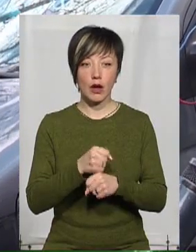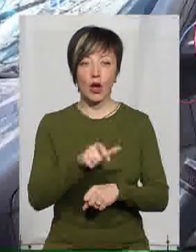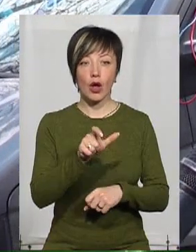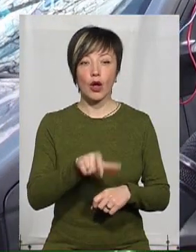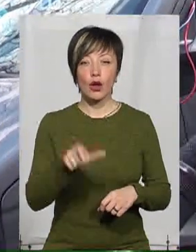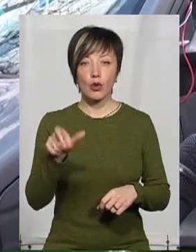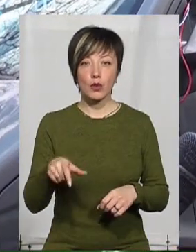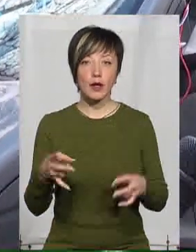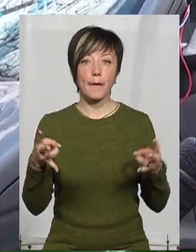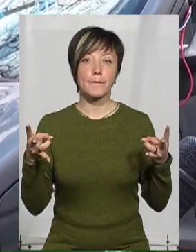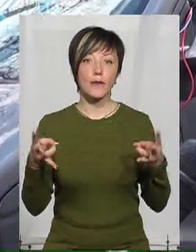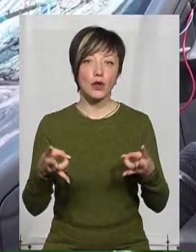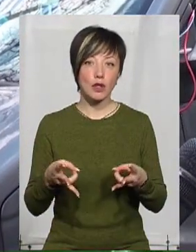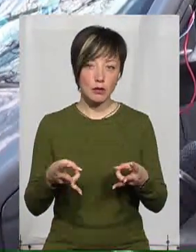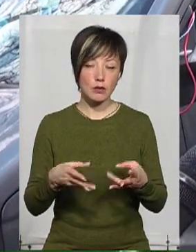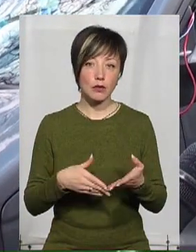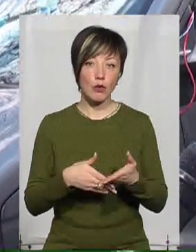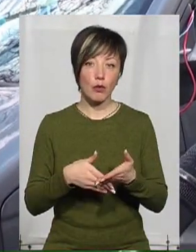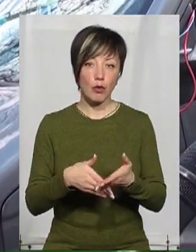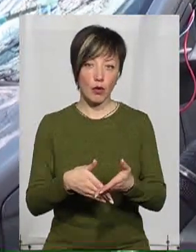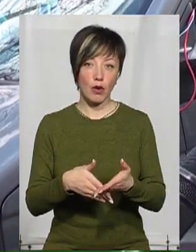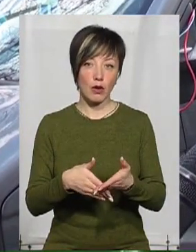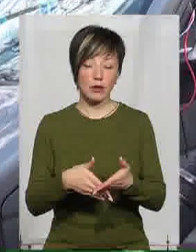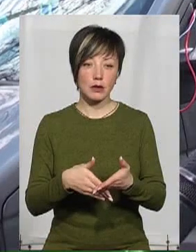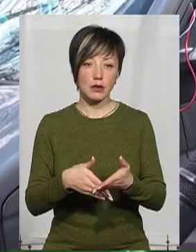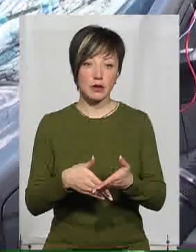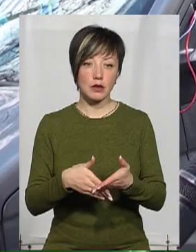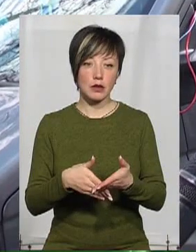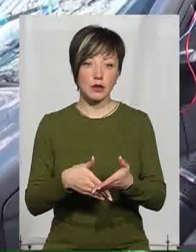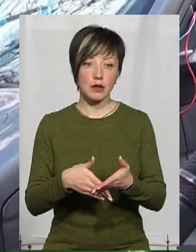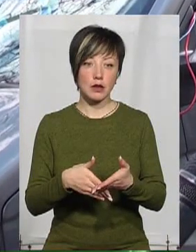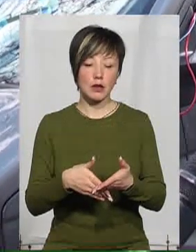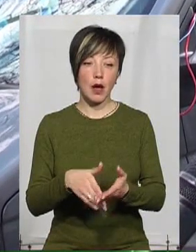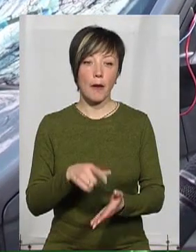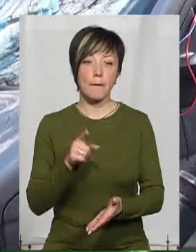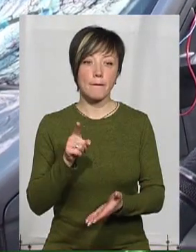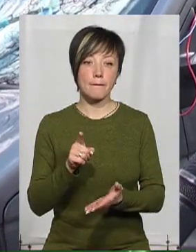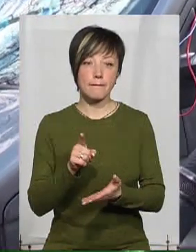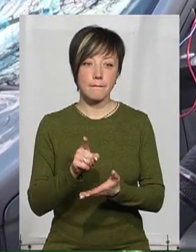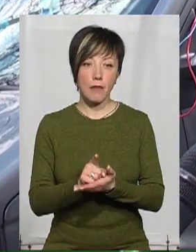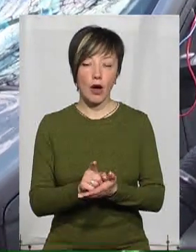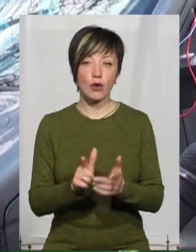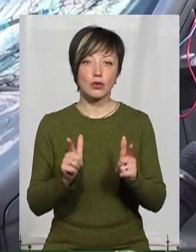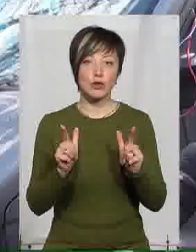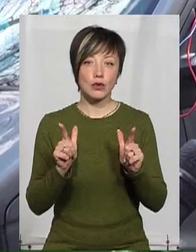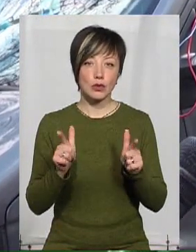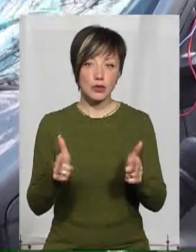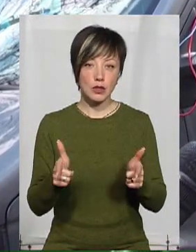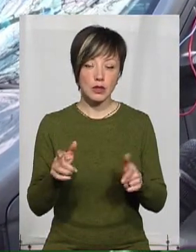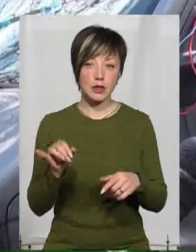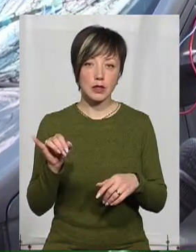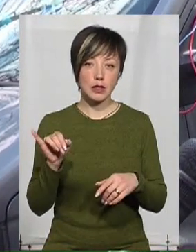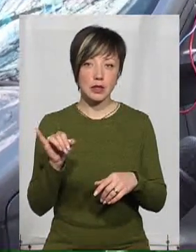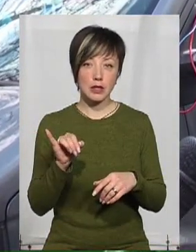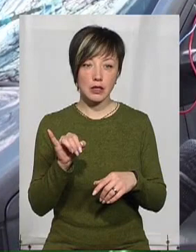які потрібні, потрібна допомога, мають згласитись. І от нас з